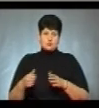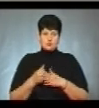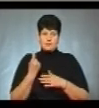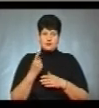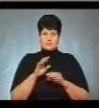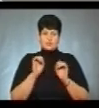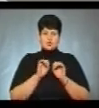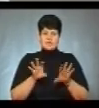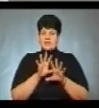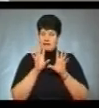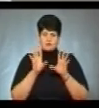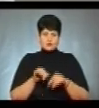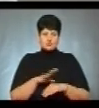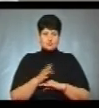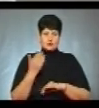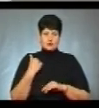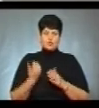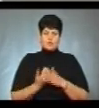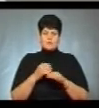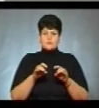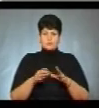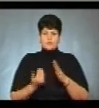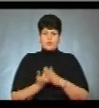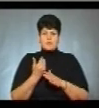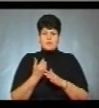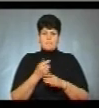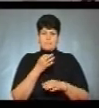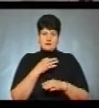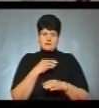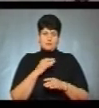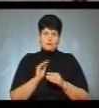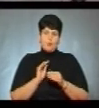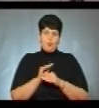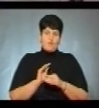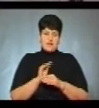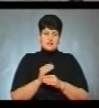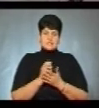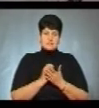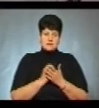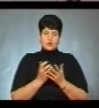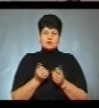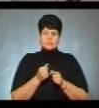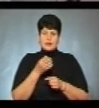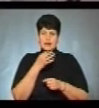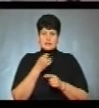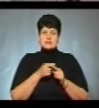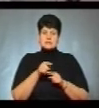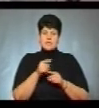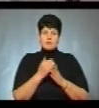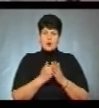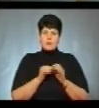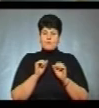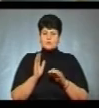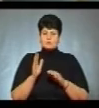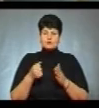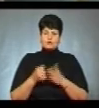було. Тепер вже буде нова постанова, нові медикаменти і ми будемо поповняти запаси». Отримати ліки за цією програмою можна буде